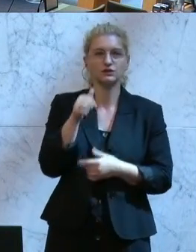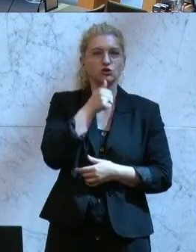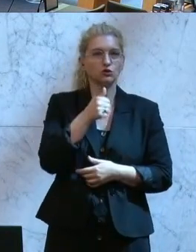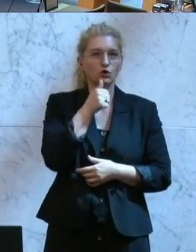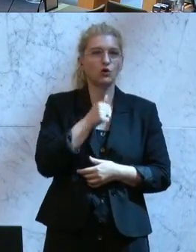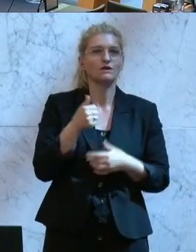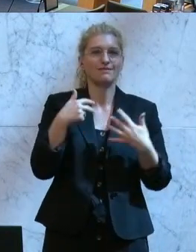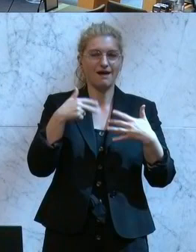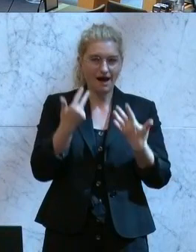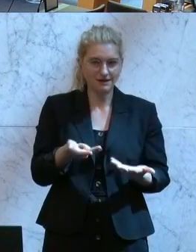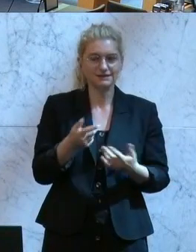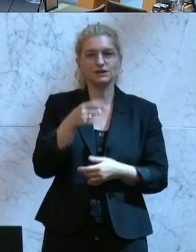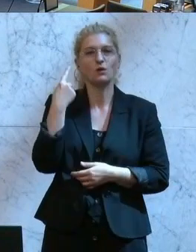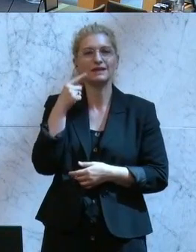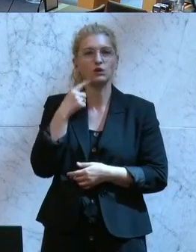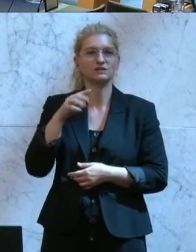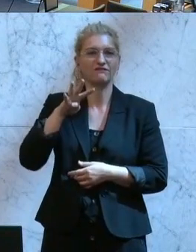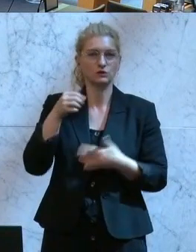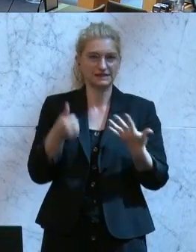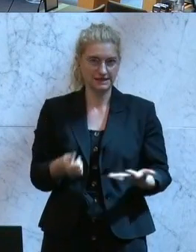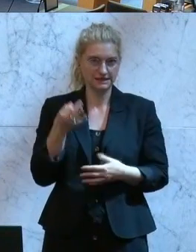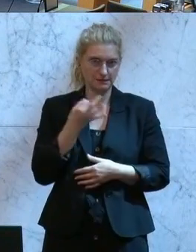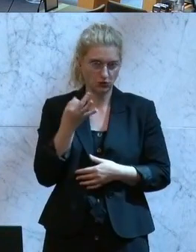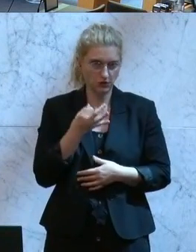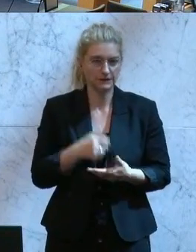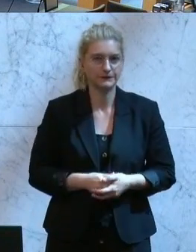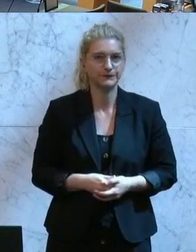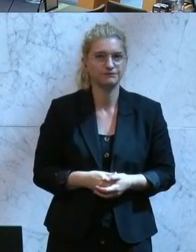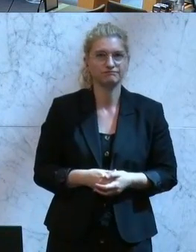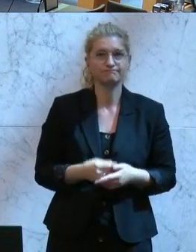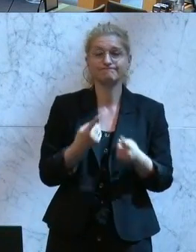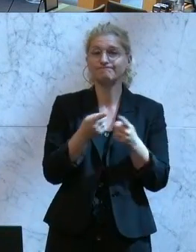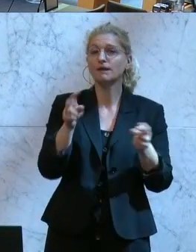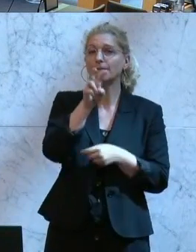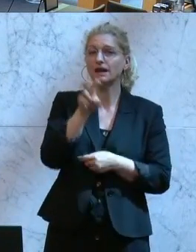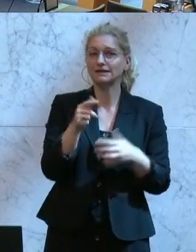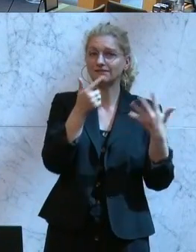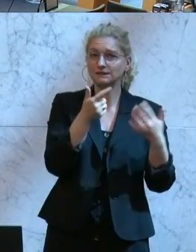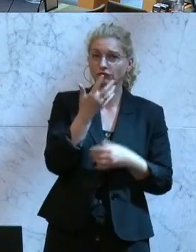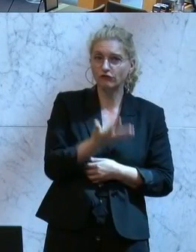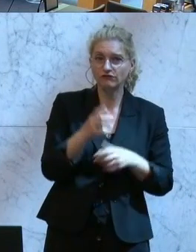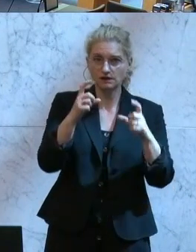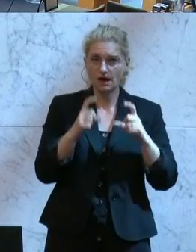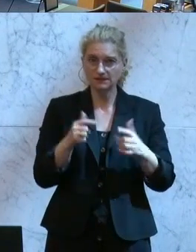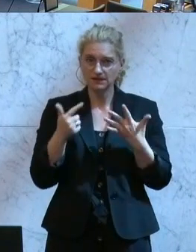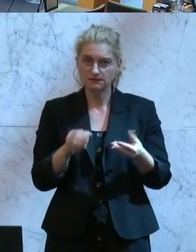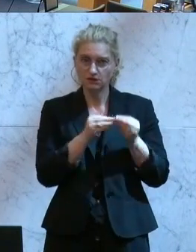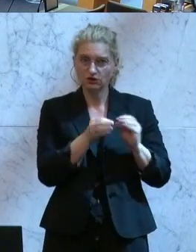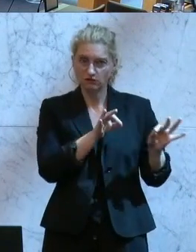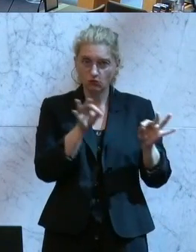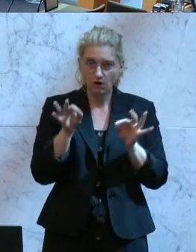Quellcode frei verfügbar und von Dritten einsehbar ist und auch weitergegeben werden kann.